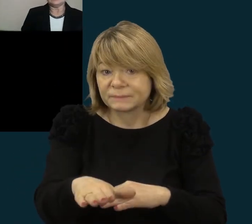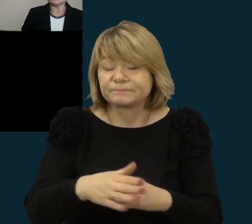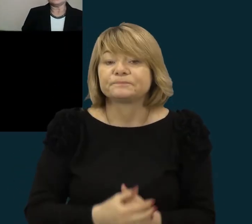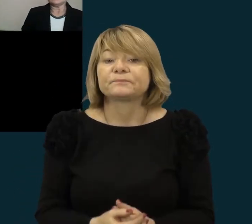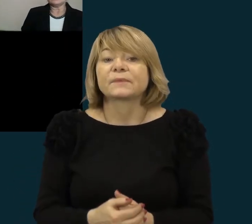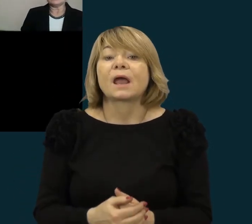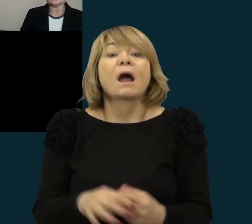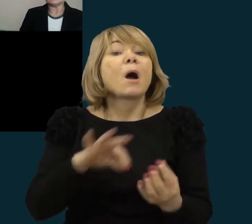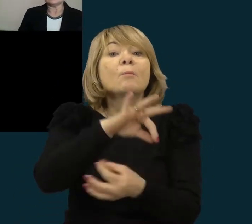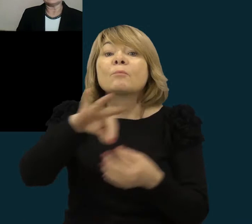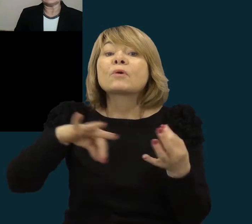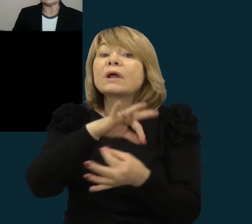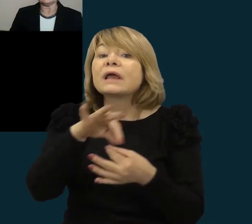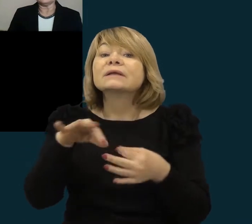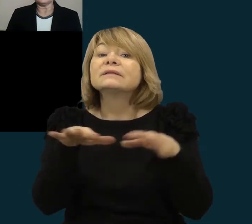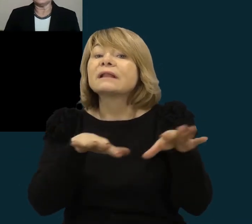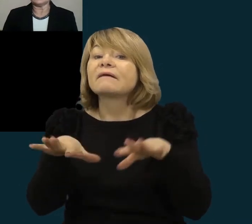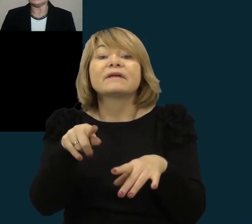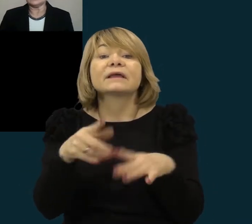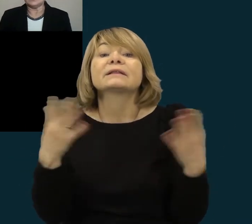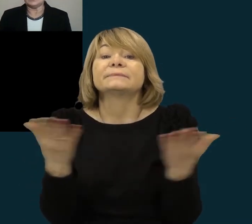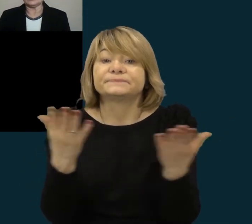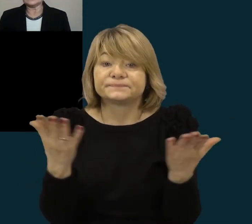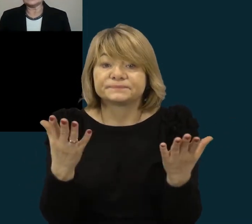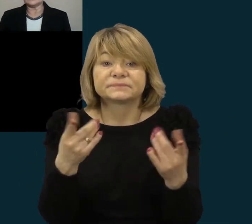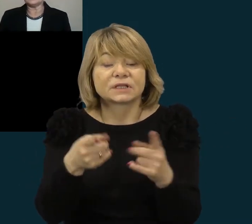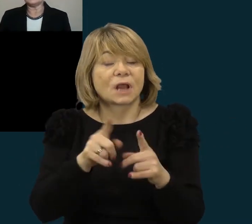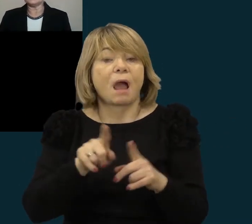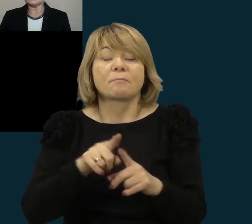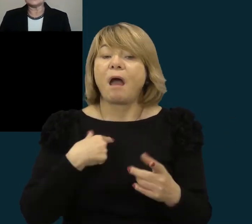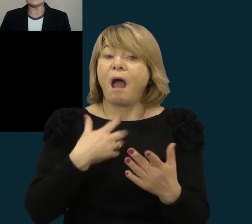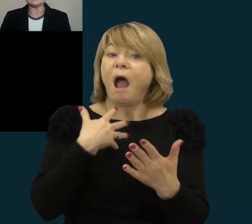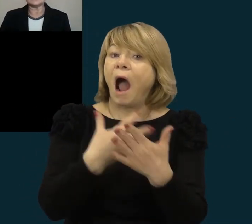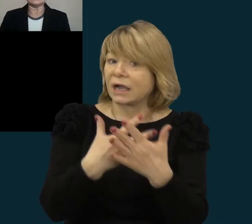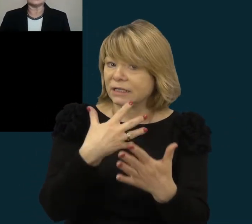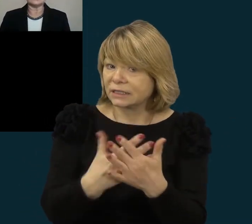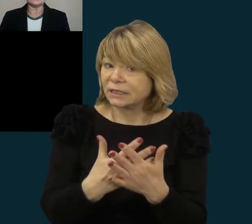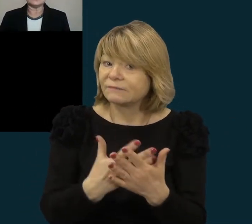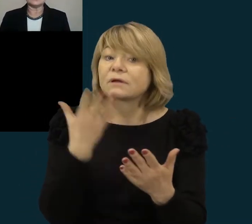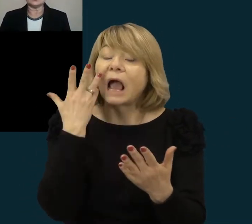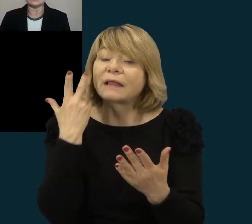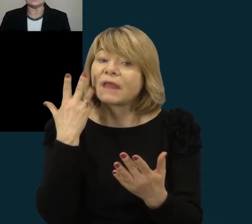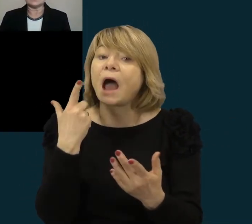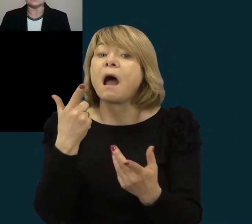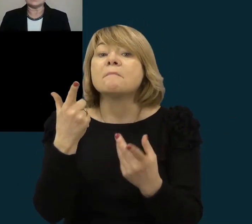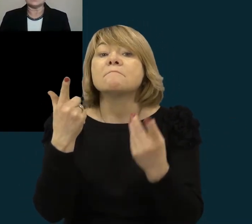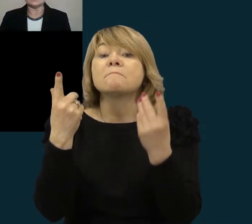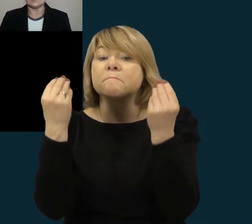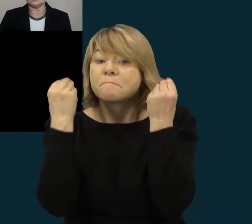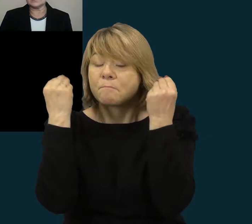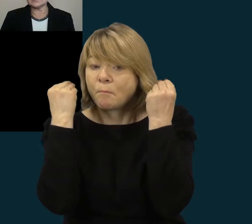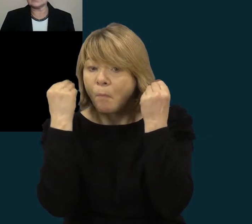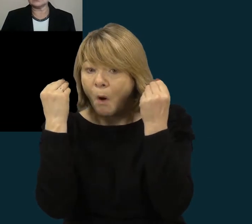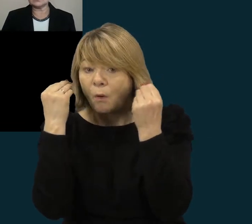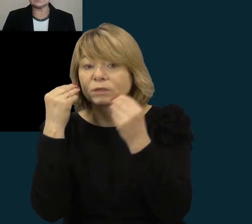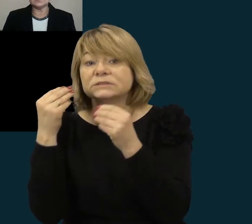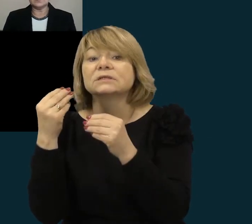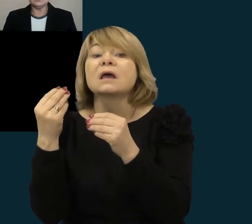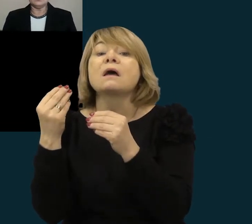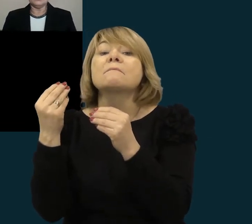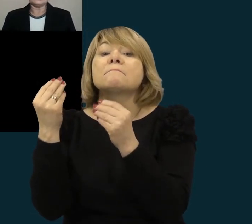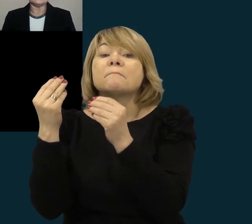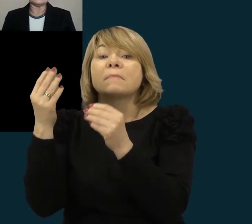Projektinė veikla tai yra aktyvus mokymosi metodas, kada pamokose įgytas teorinės žinias mokiniai taiko praktinėse